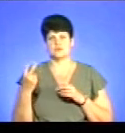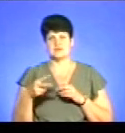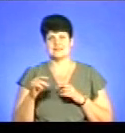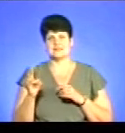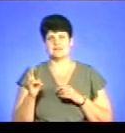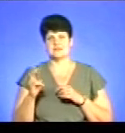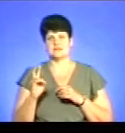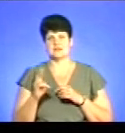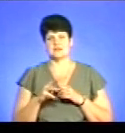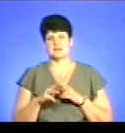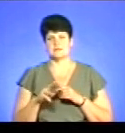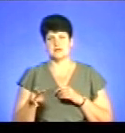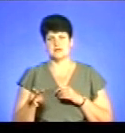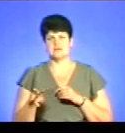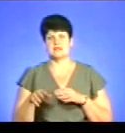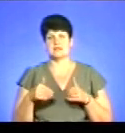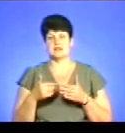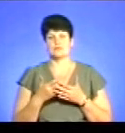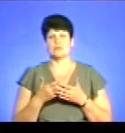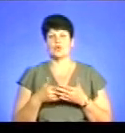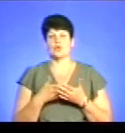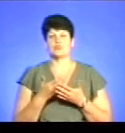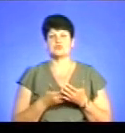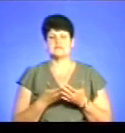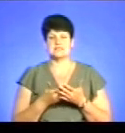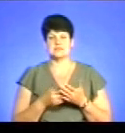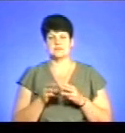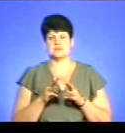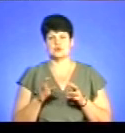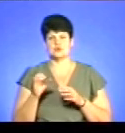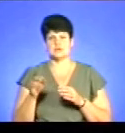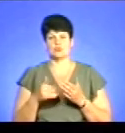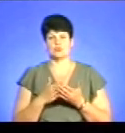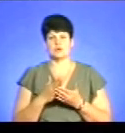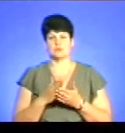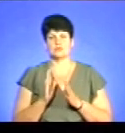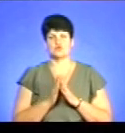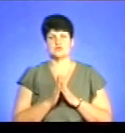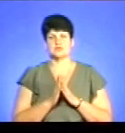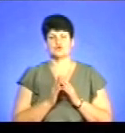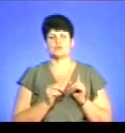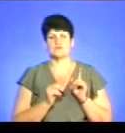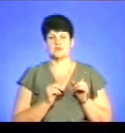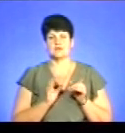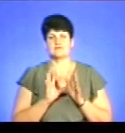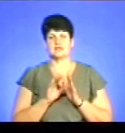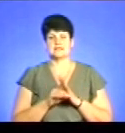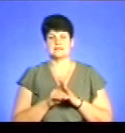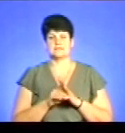квадратних метрів. І надали пропозицію Міністерства соціальної політики. Будемо просити, щоб вони внесли